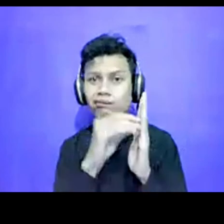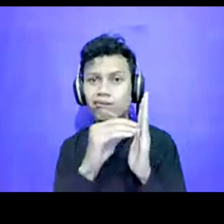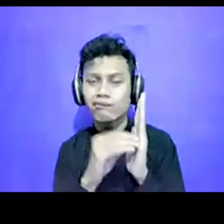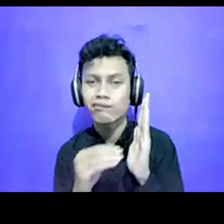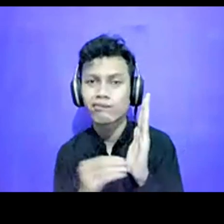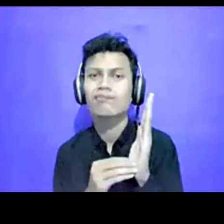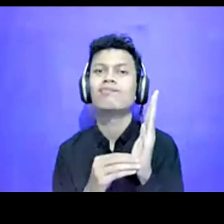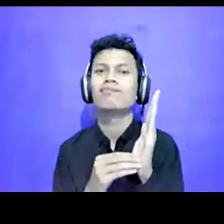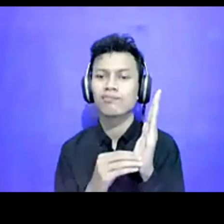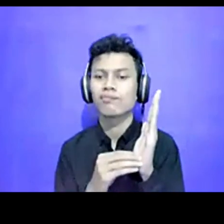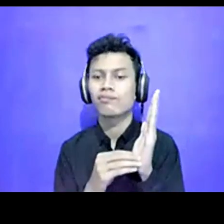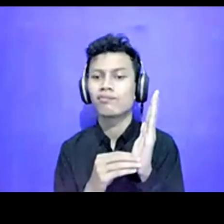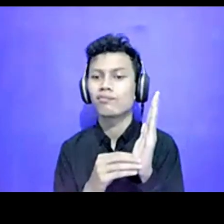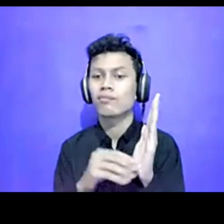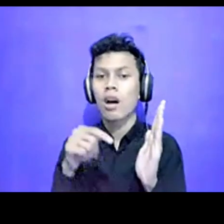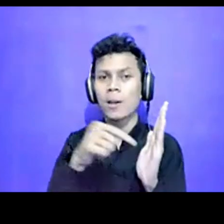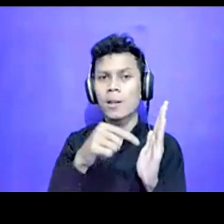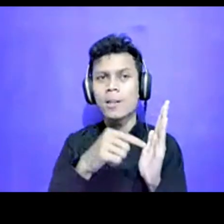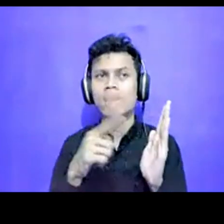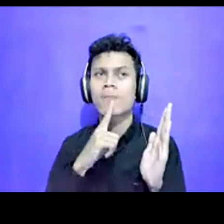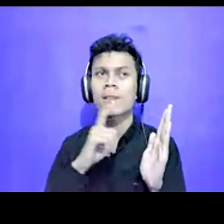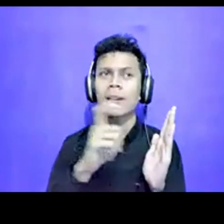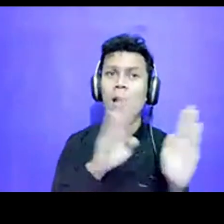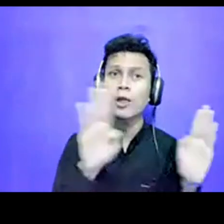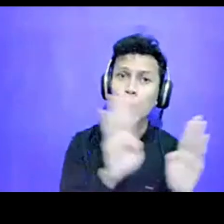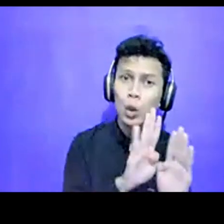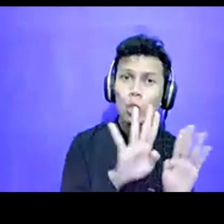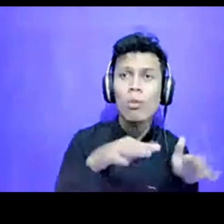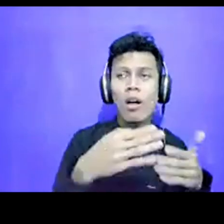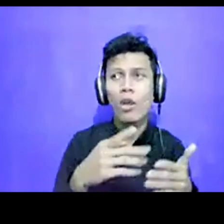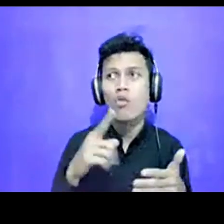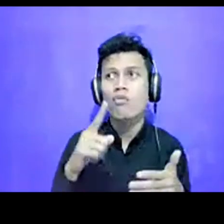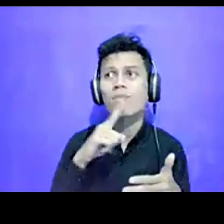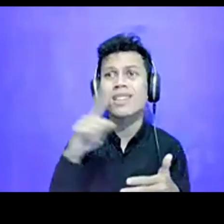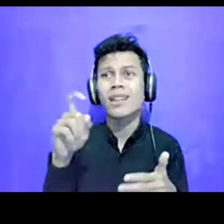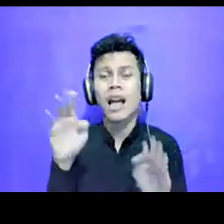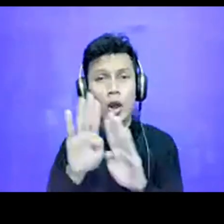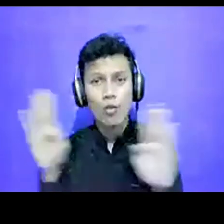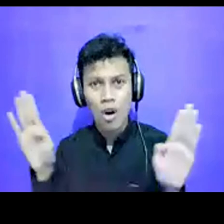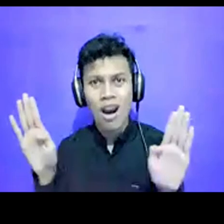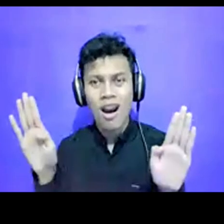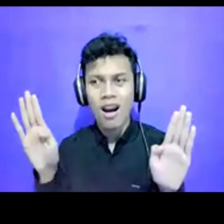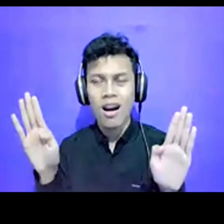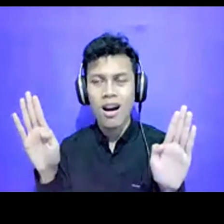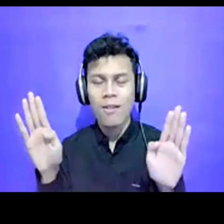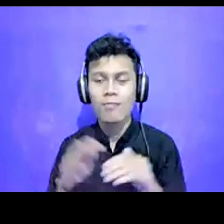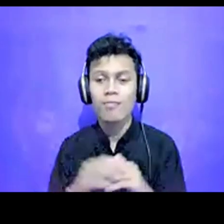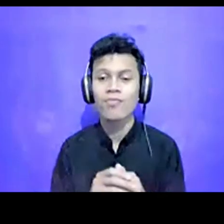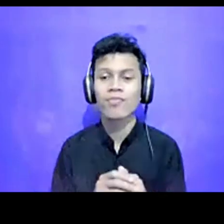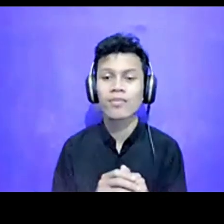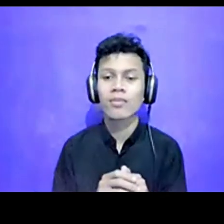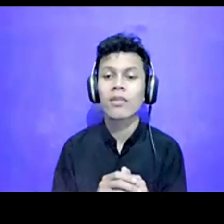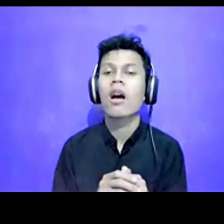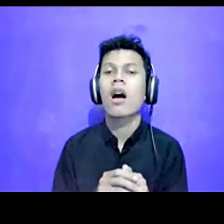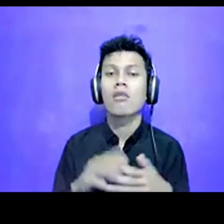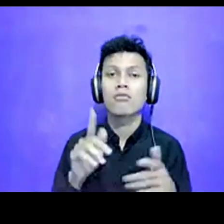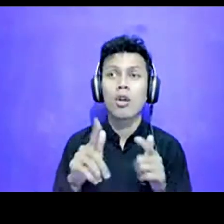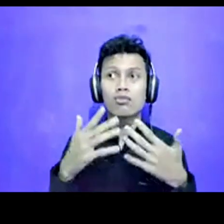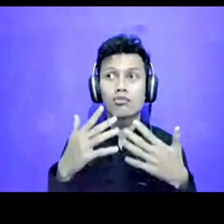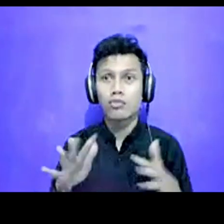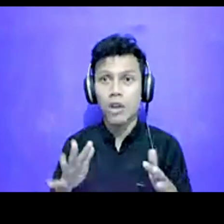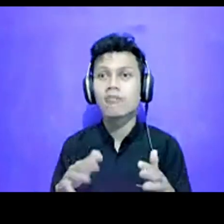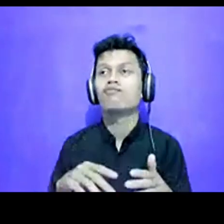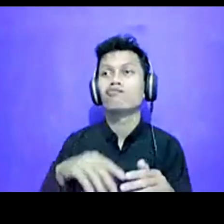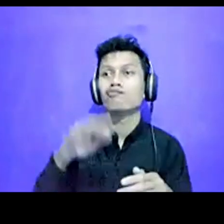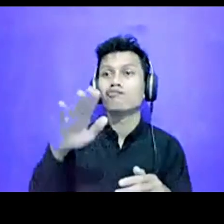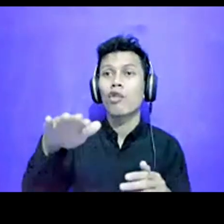kan, kemudian kita putuskan, apakah ini jadi pertanyaan tertutup, atau pertanyaan terbuka, setelah itu, ya analisis setelah